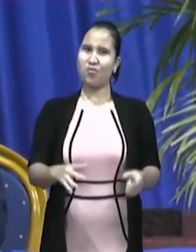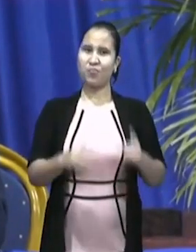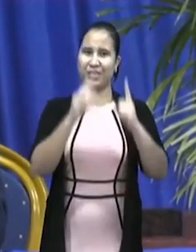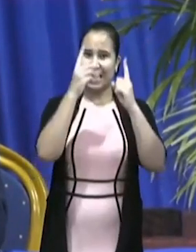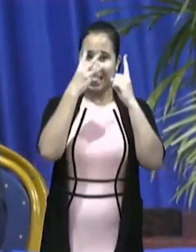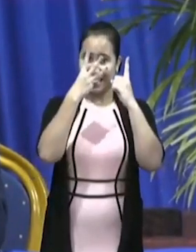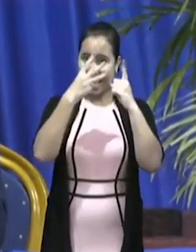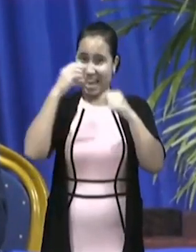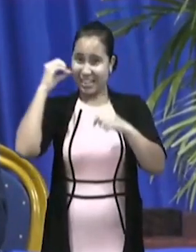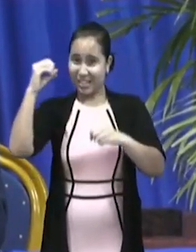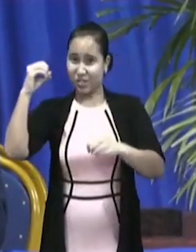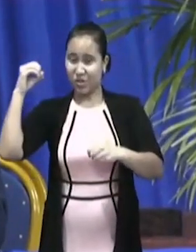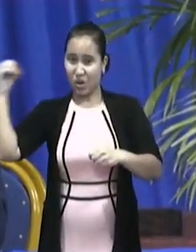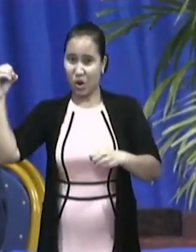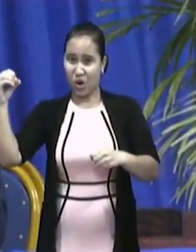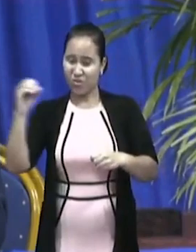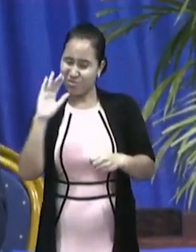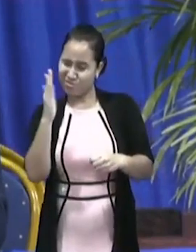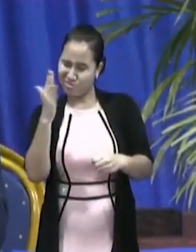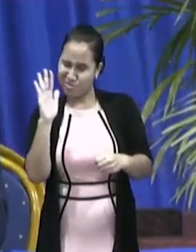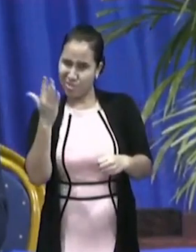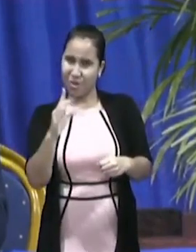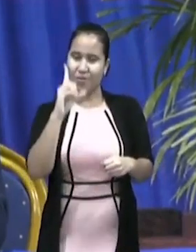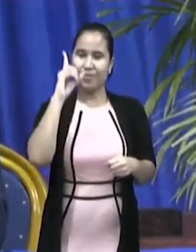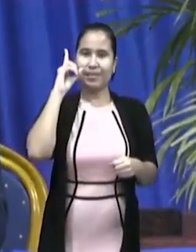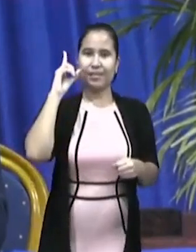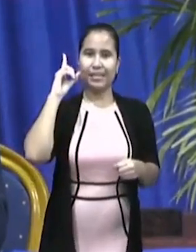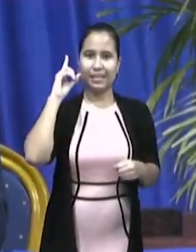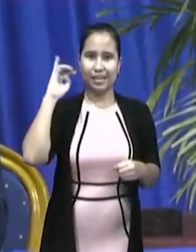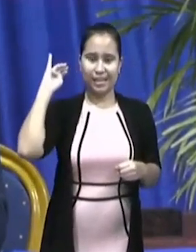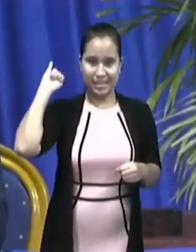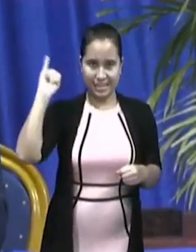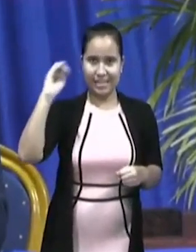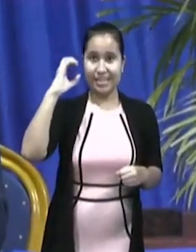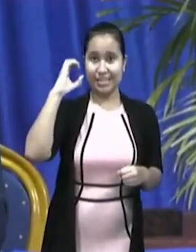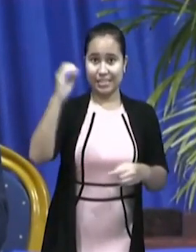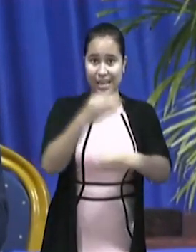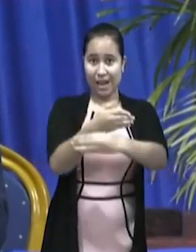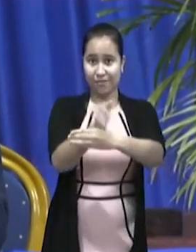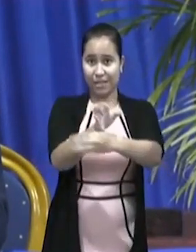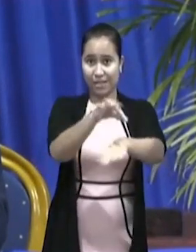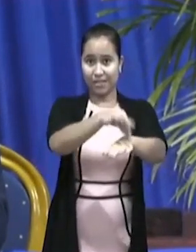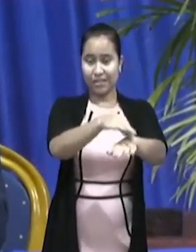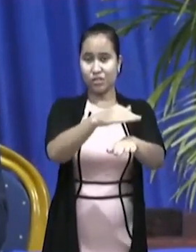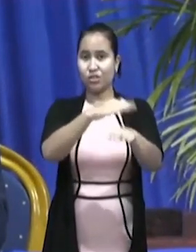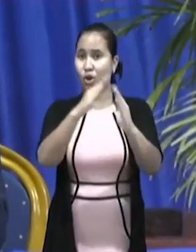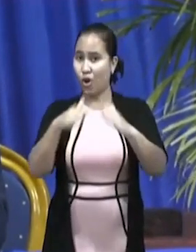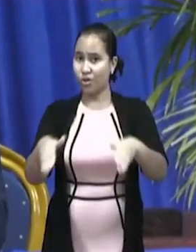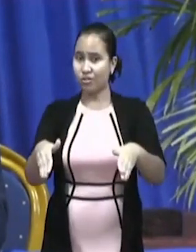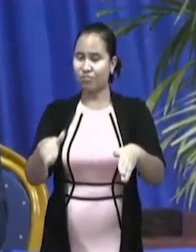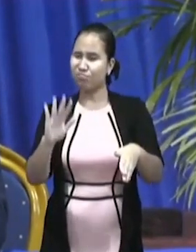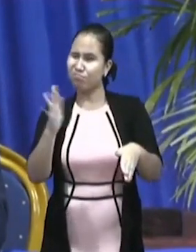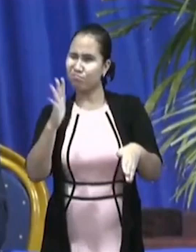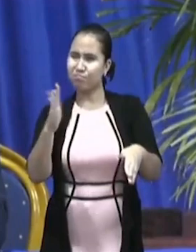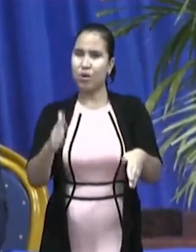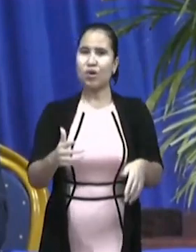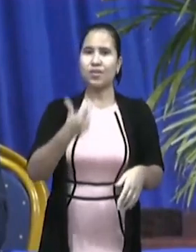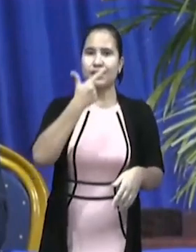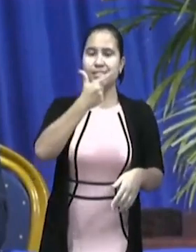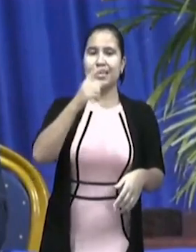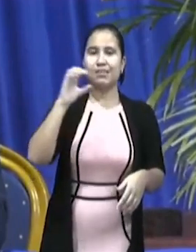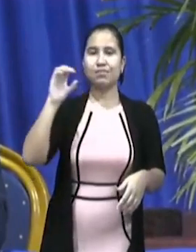belanden op de intensive care unit, waarvan ongeveer 700